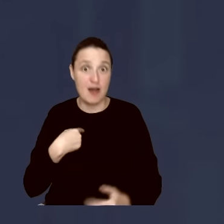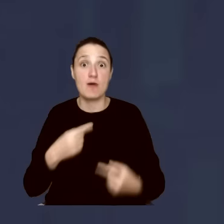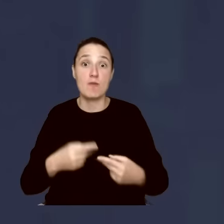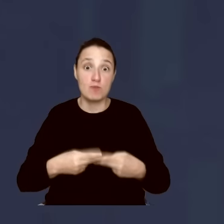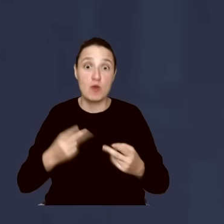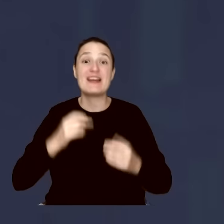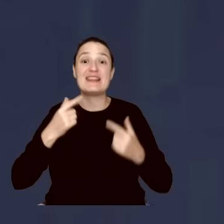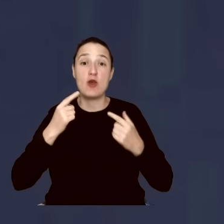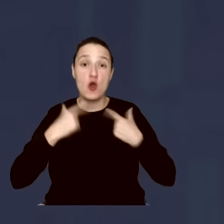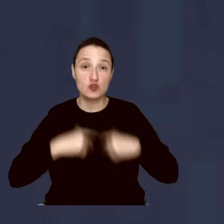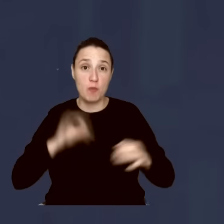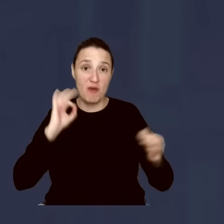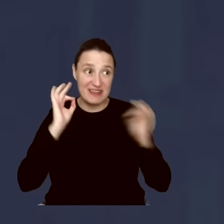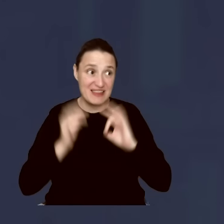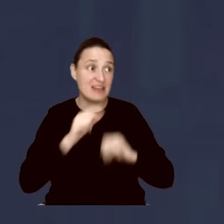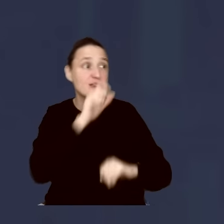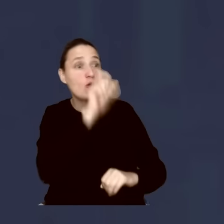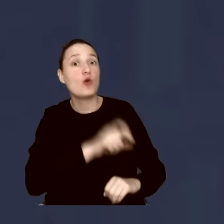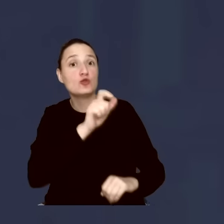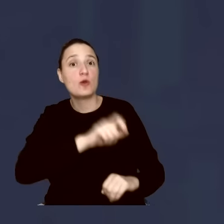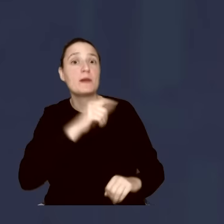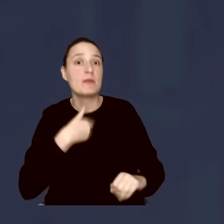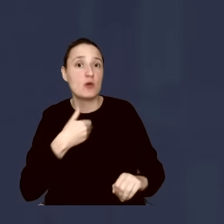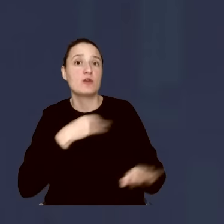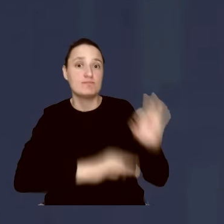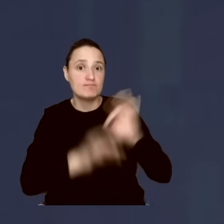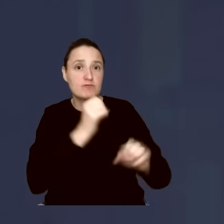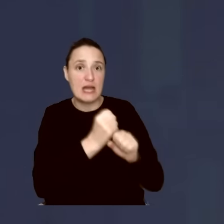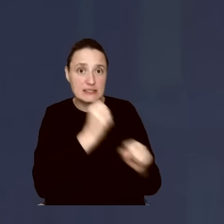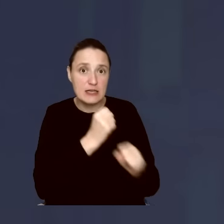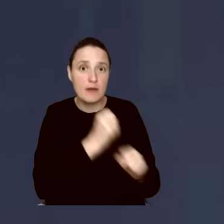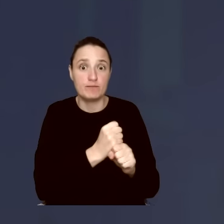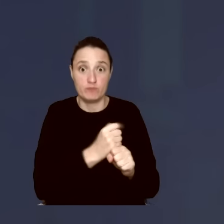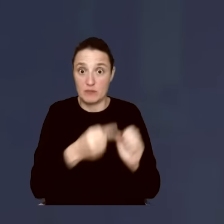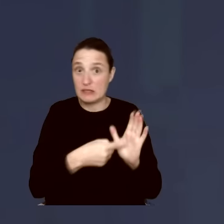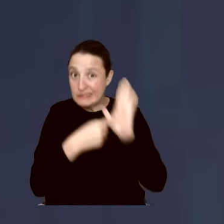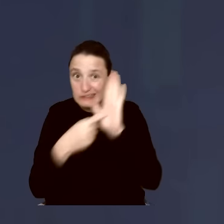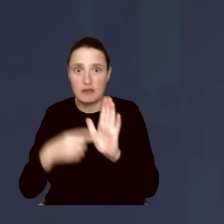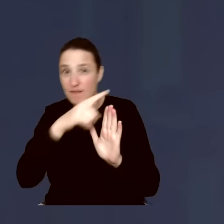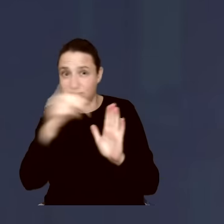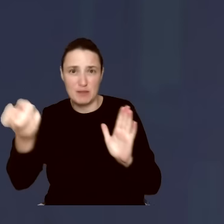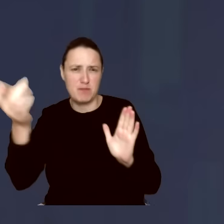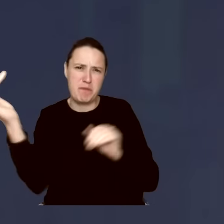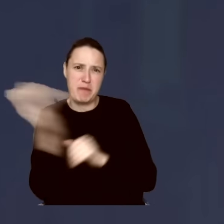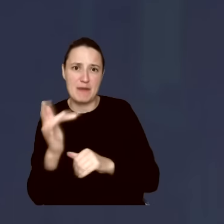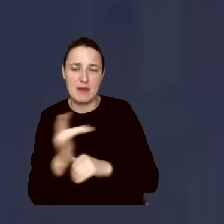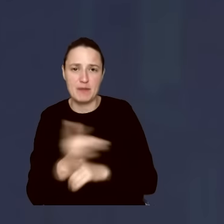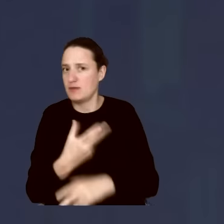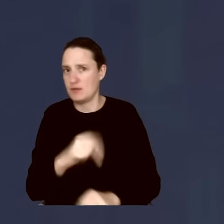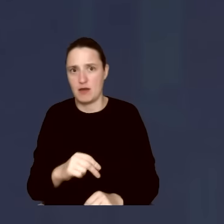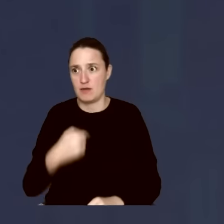osobowe ludzi, którzy podjęli się zwykłej pracy, żeby byli poddani waszemu hejtowi, że ja na wezwanie Tuska